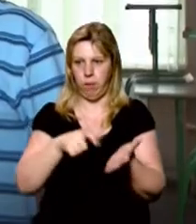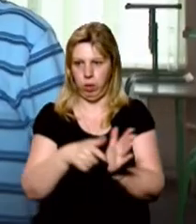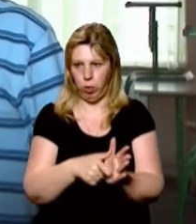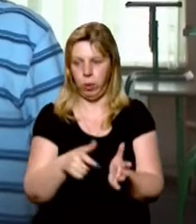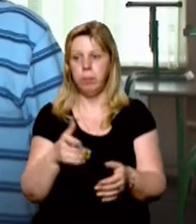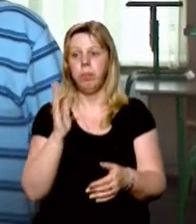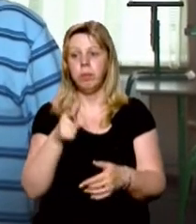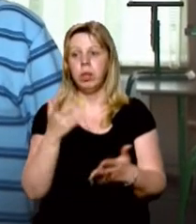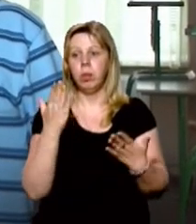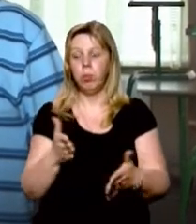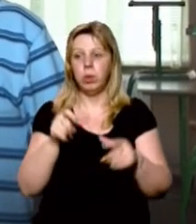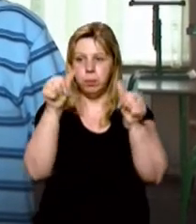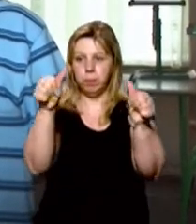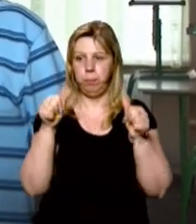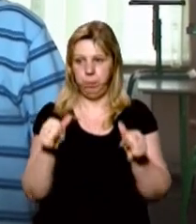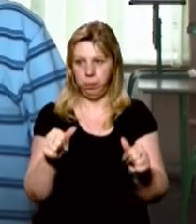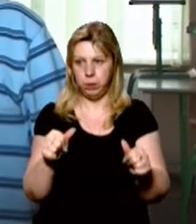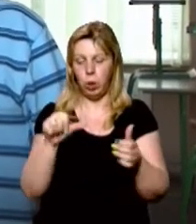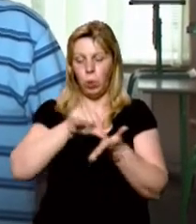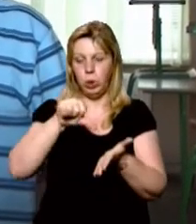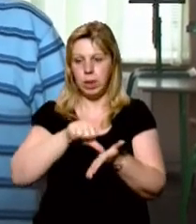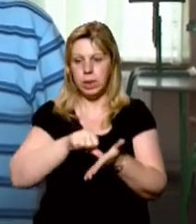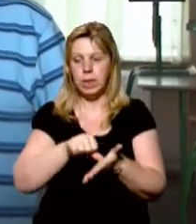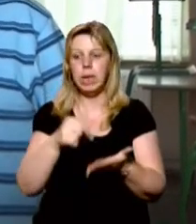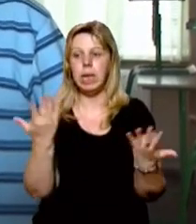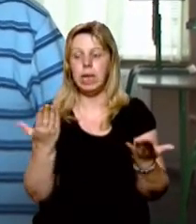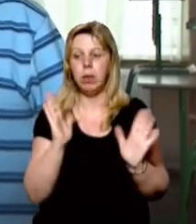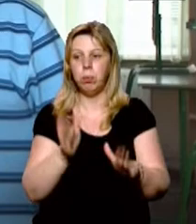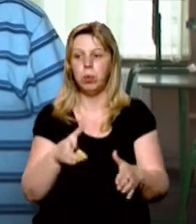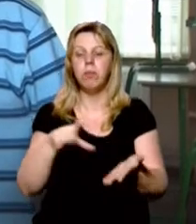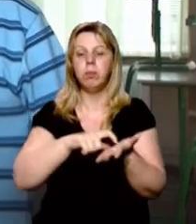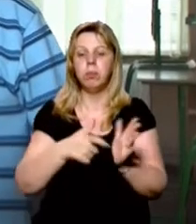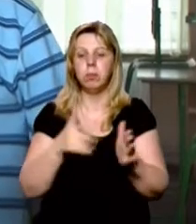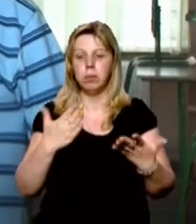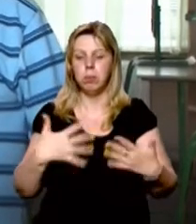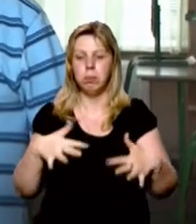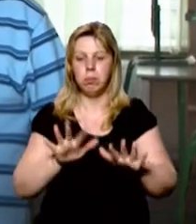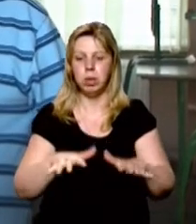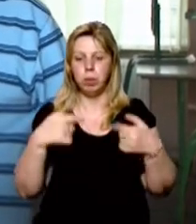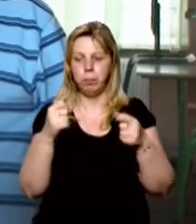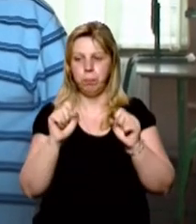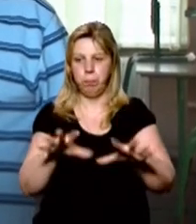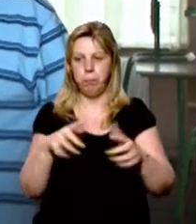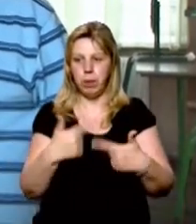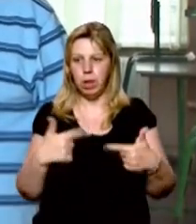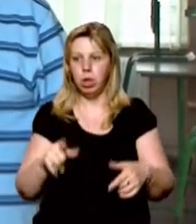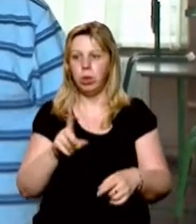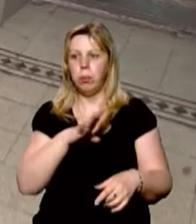Тут будуть зв'язки тих учасників, які будуть в цій аудиторії. Для того, щоб не